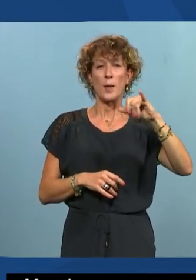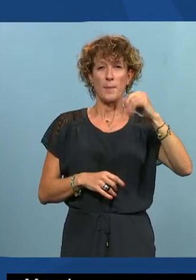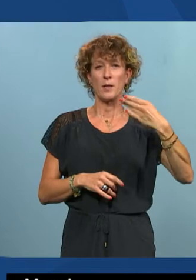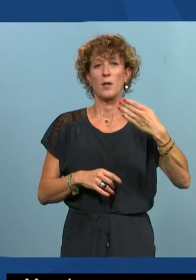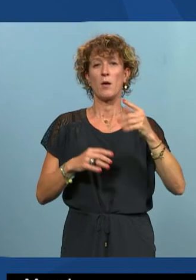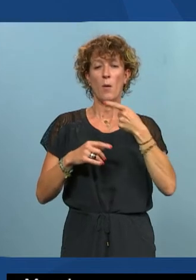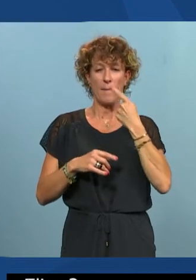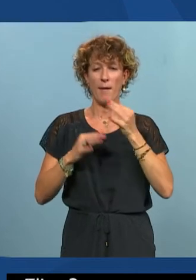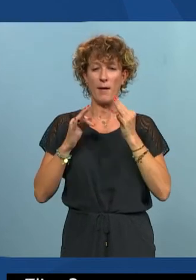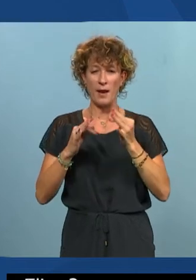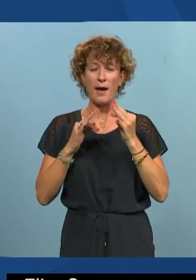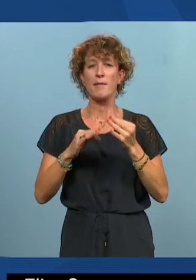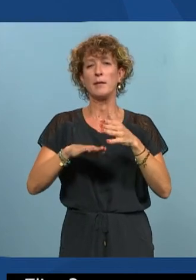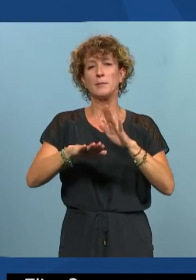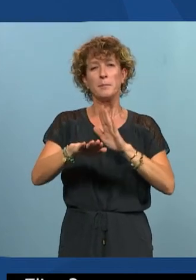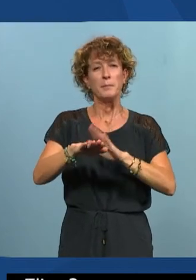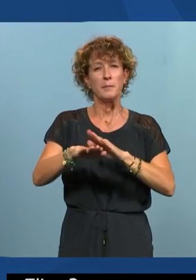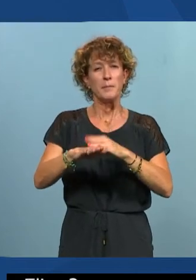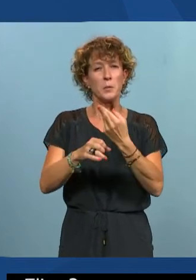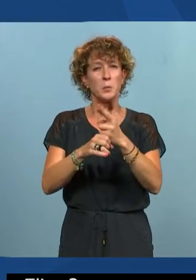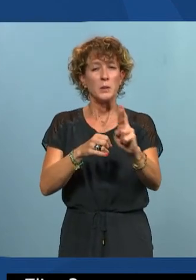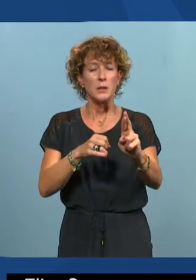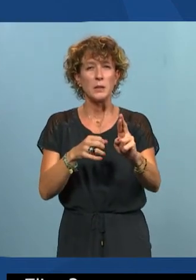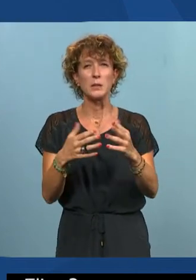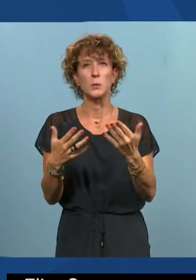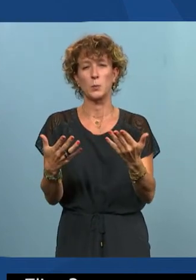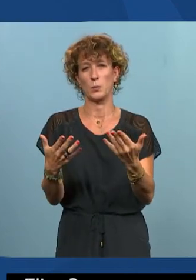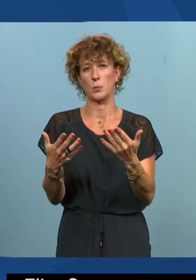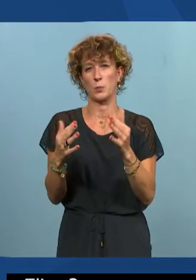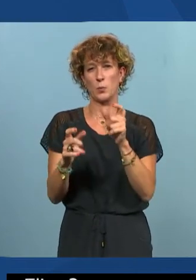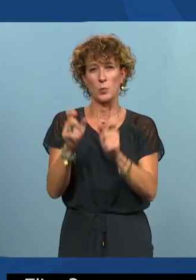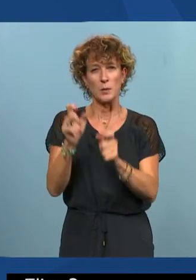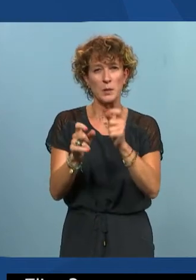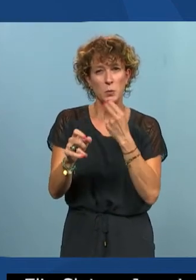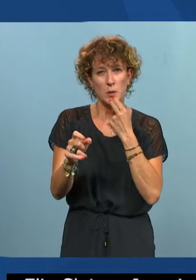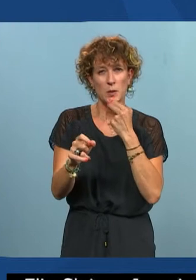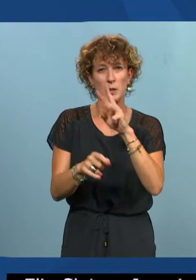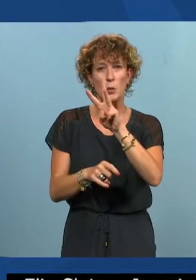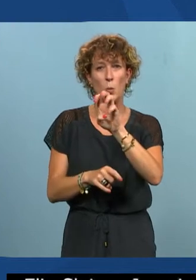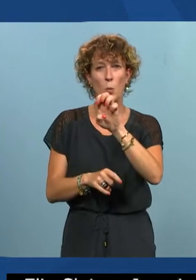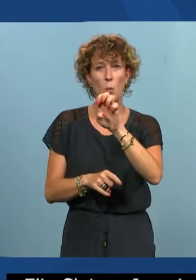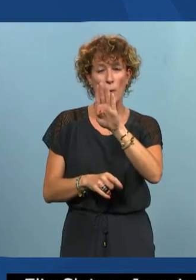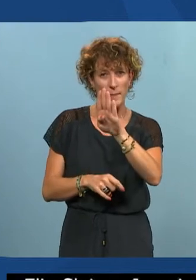'est-à-dire en gros la prévention des risques par rapport aux utilisateurs du web, notamment, faire en sorte que les utilisateurs aient le moins de problèmes